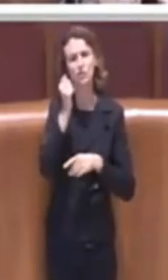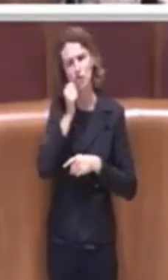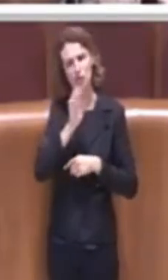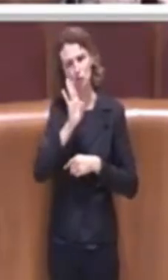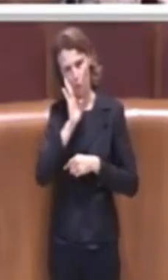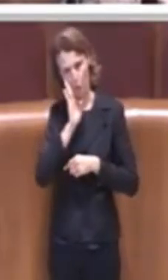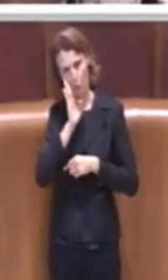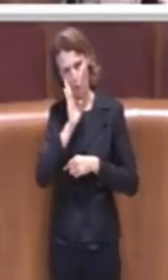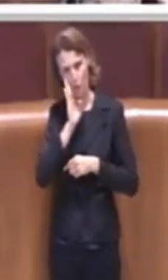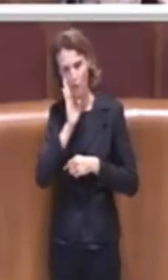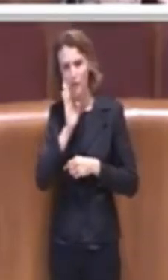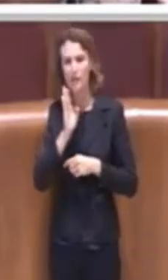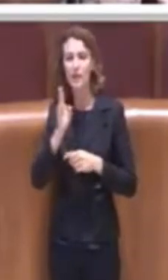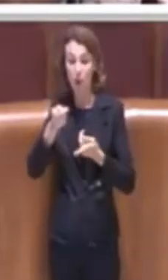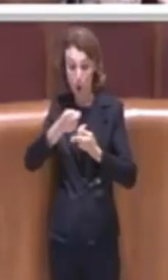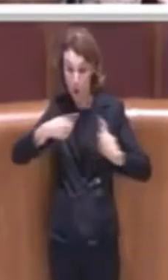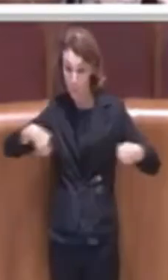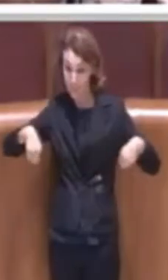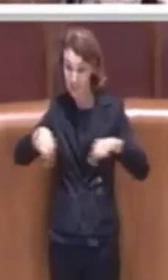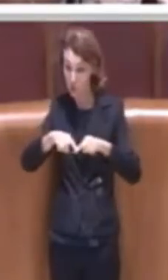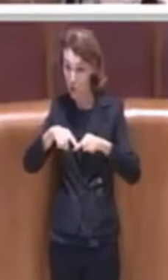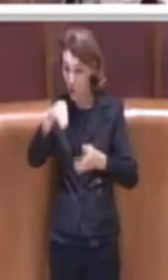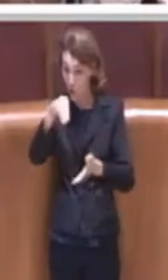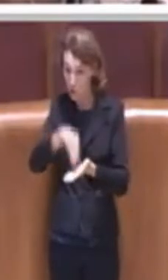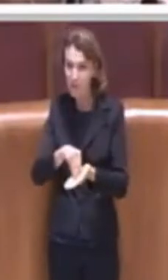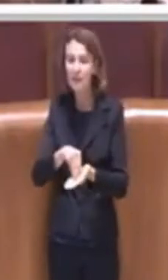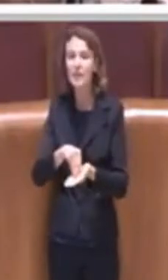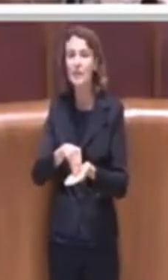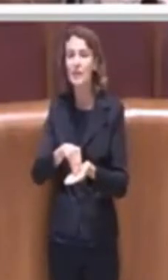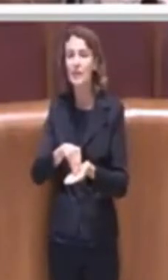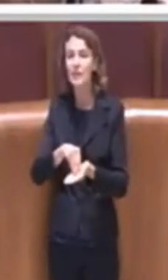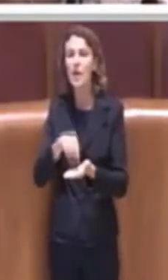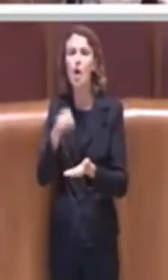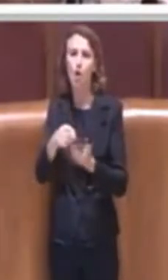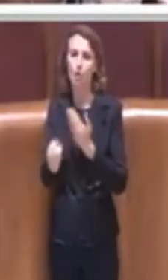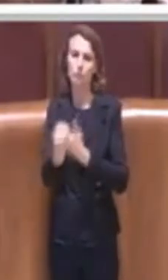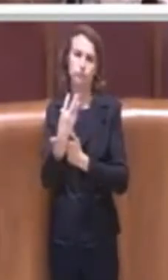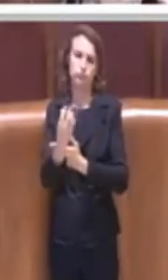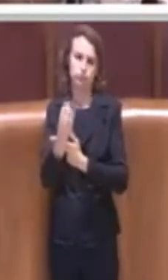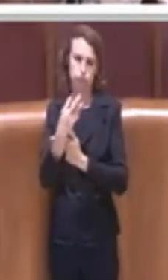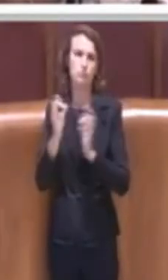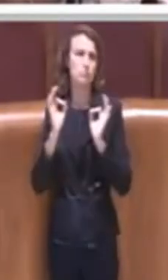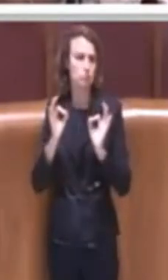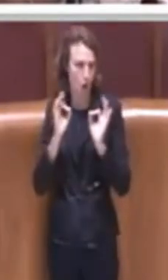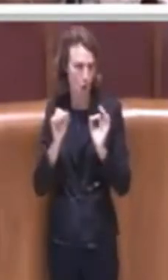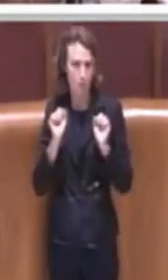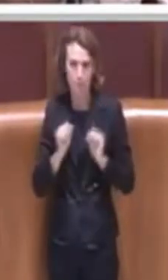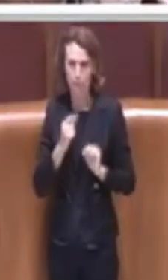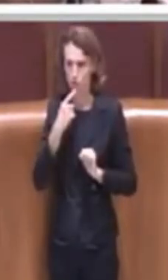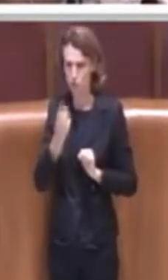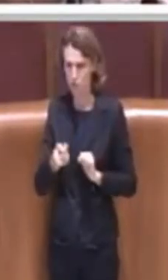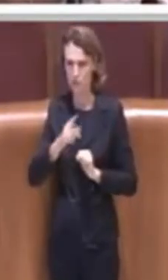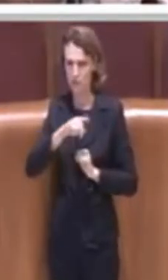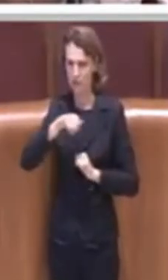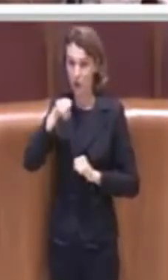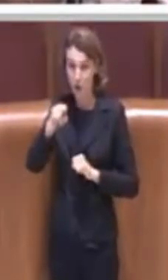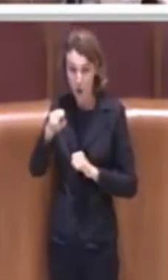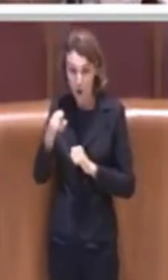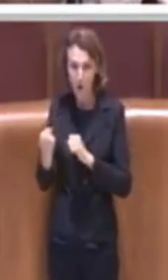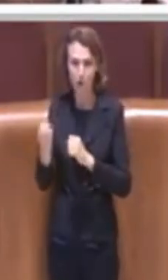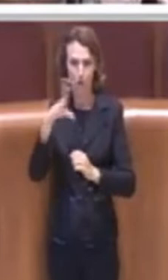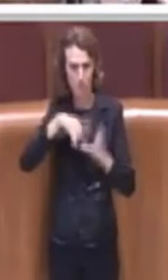che in commissione ci hanno, mi permetto proprio di dire, educati attraverso l'esperienza che loro hanno